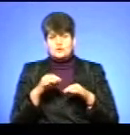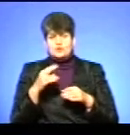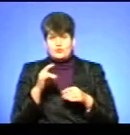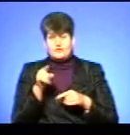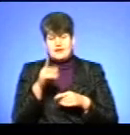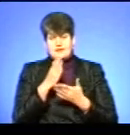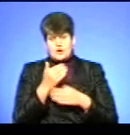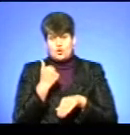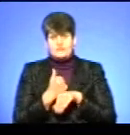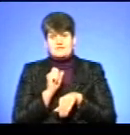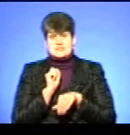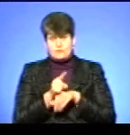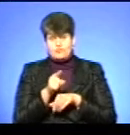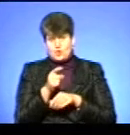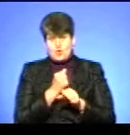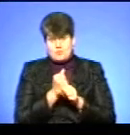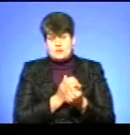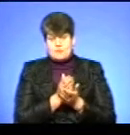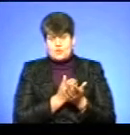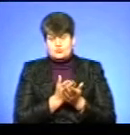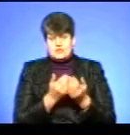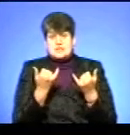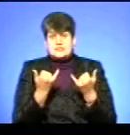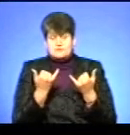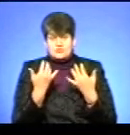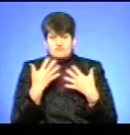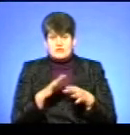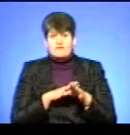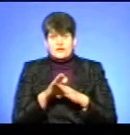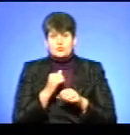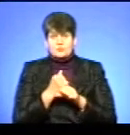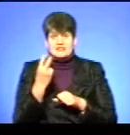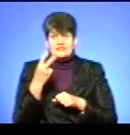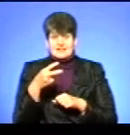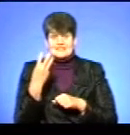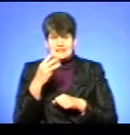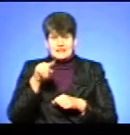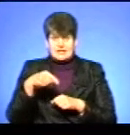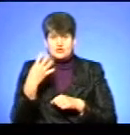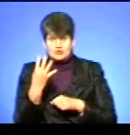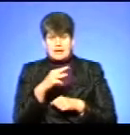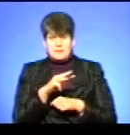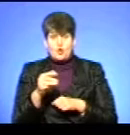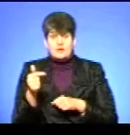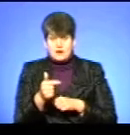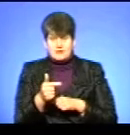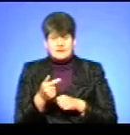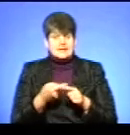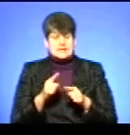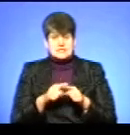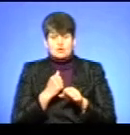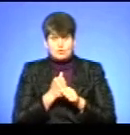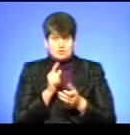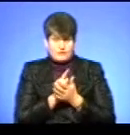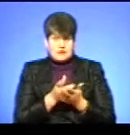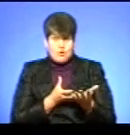головним замовником його робіт і послуг. І сьогодні вже виконані роботи на 23,4 мільйона гривень, і ці роботи мають